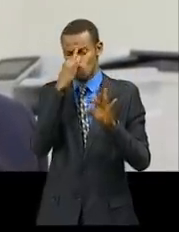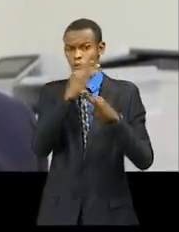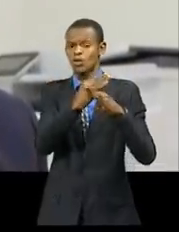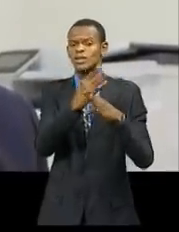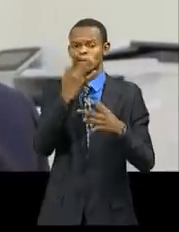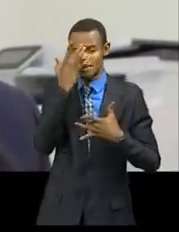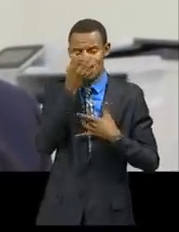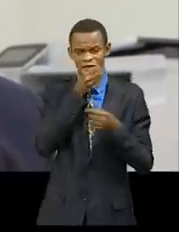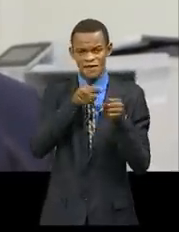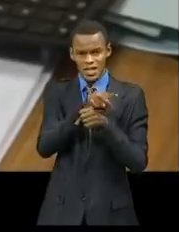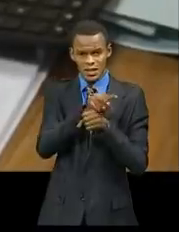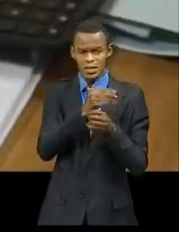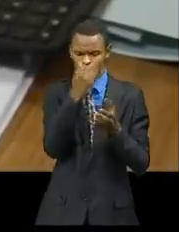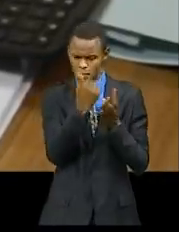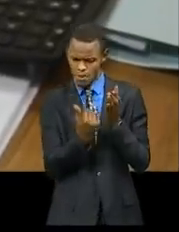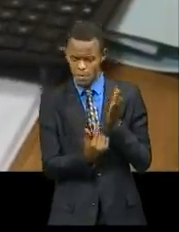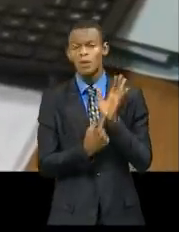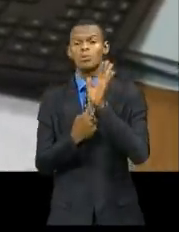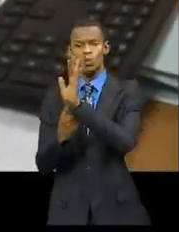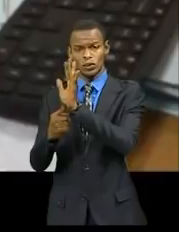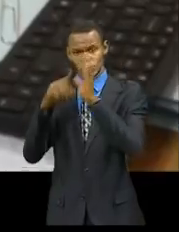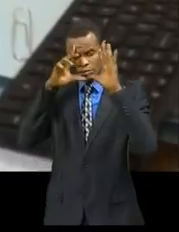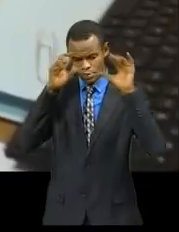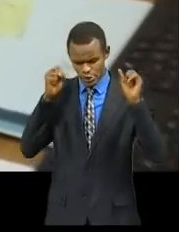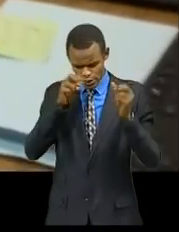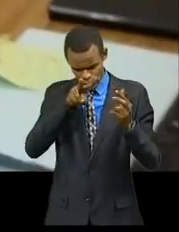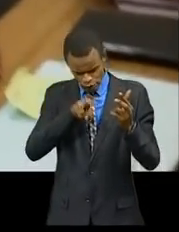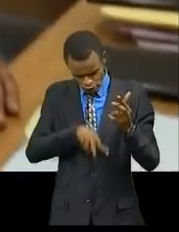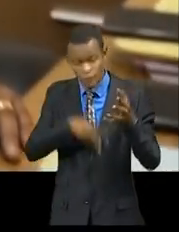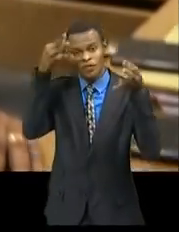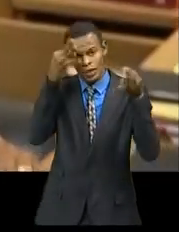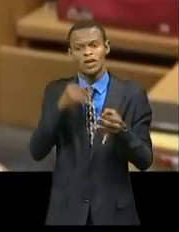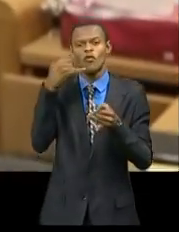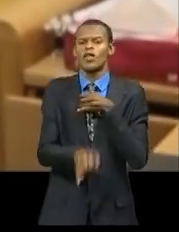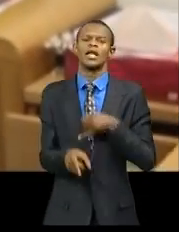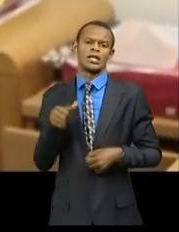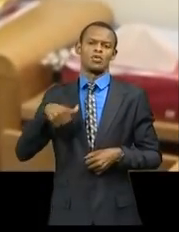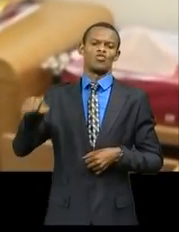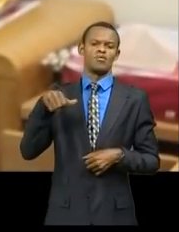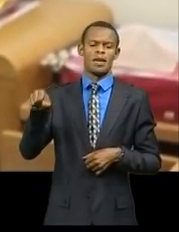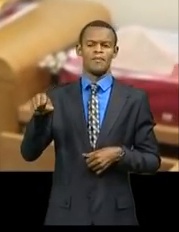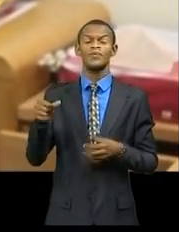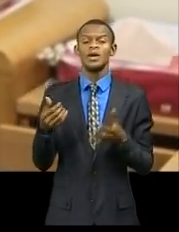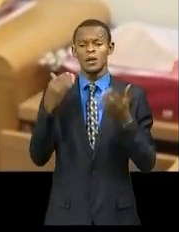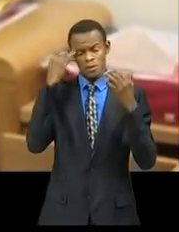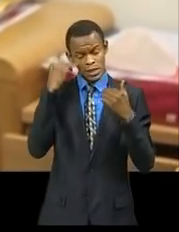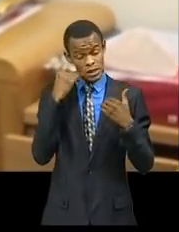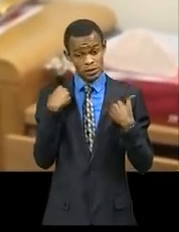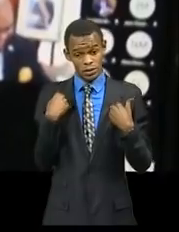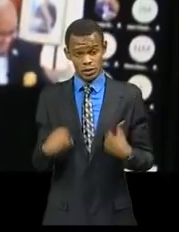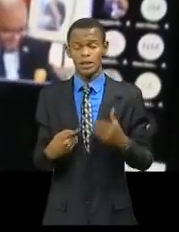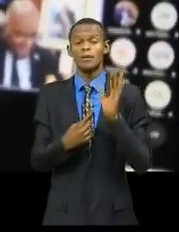en décidera. Le ministre de la Santé a informé le Conseil des dispositions prises pour mieux